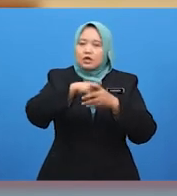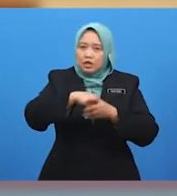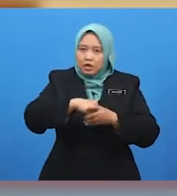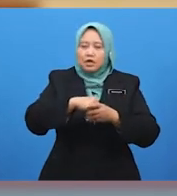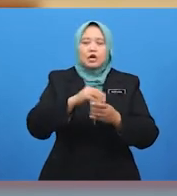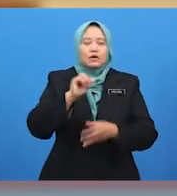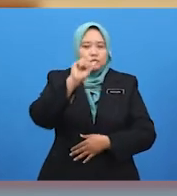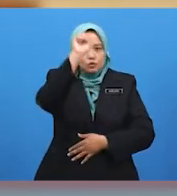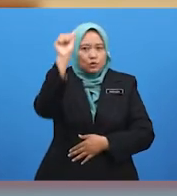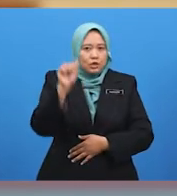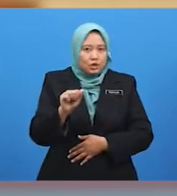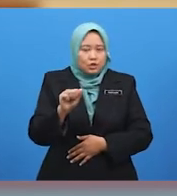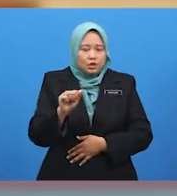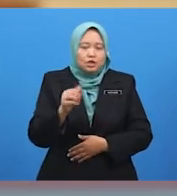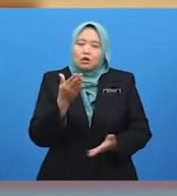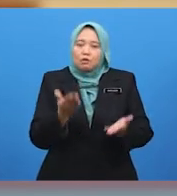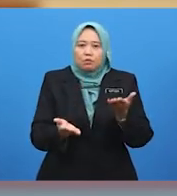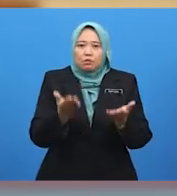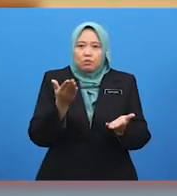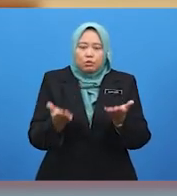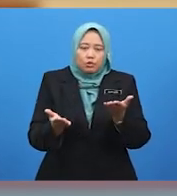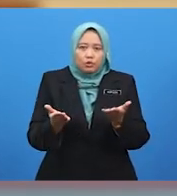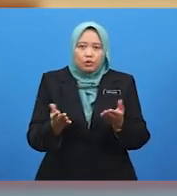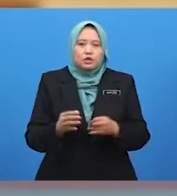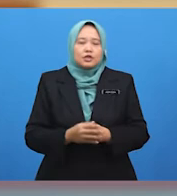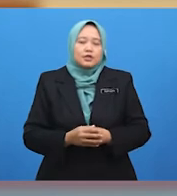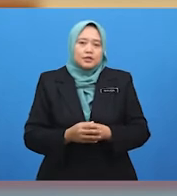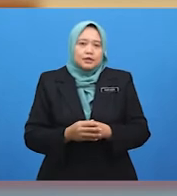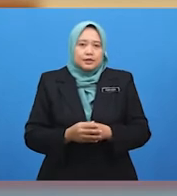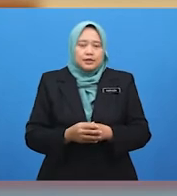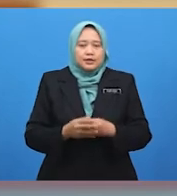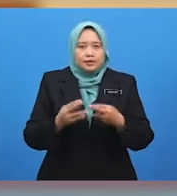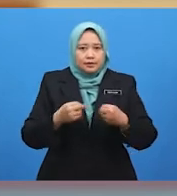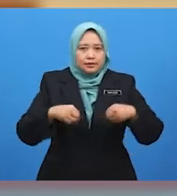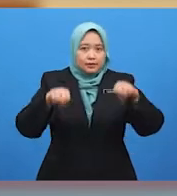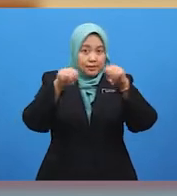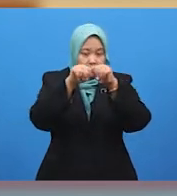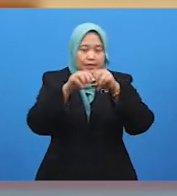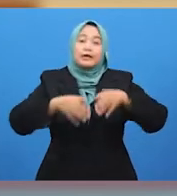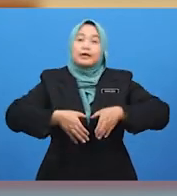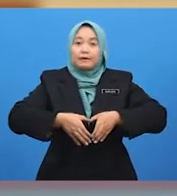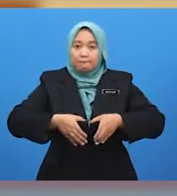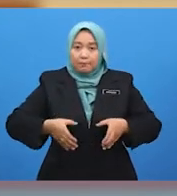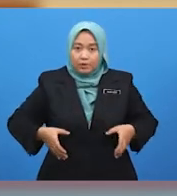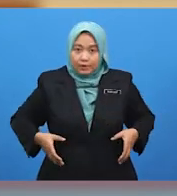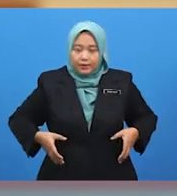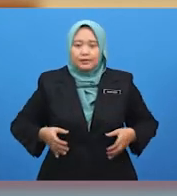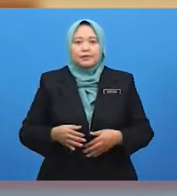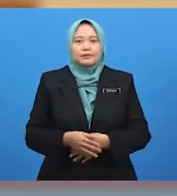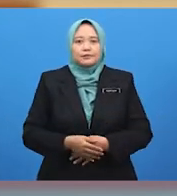kemungkinan besar jawapannya adalah berkaitan dengan nilai keberanian. Kumki,